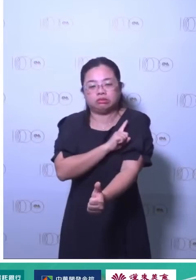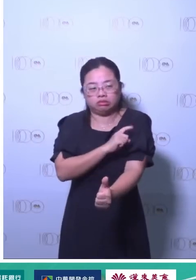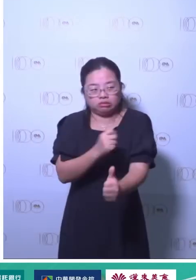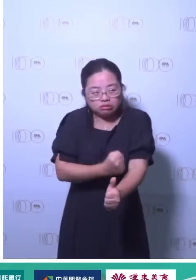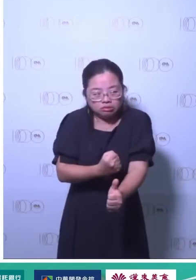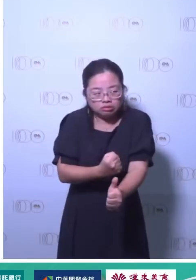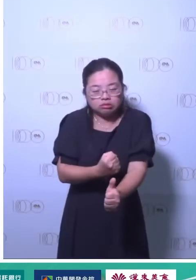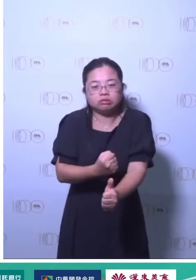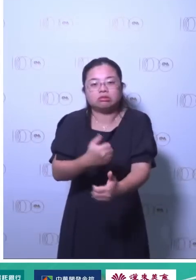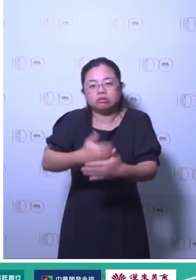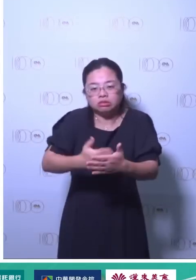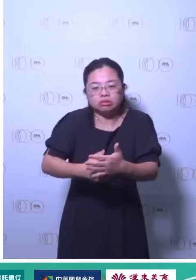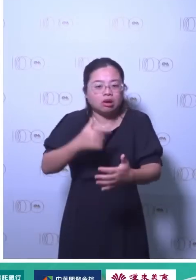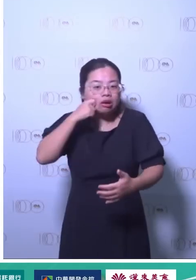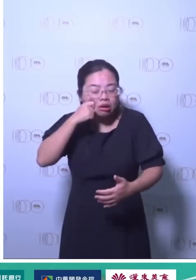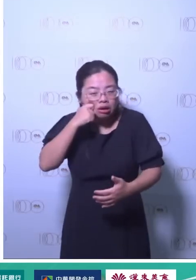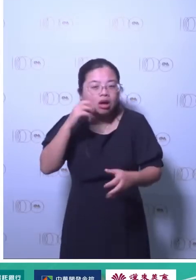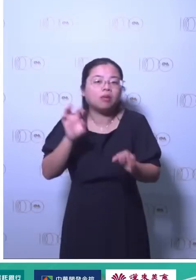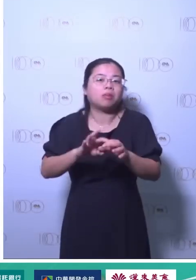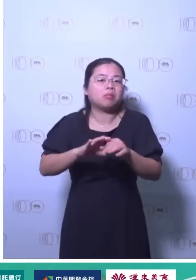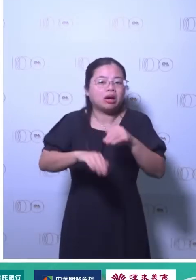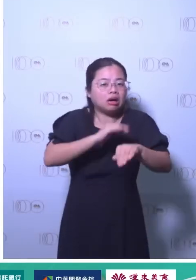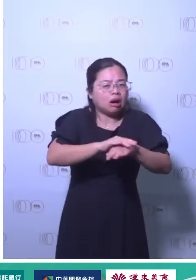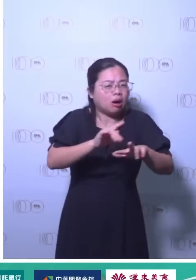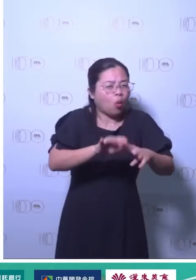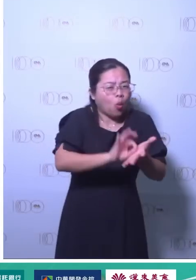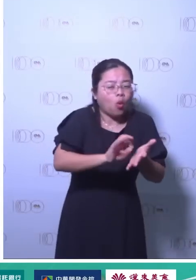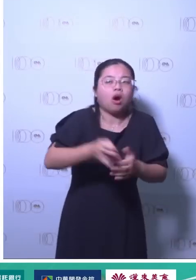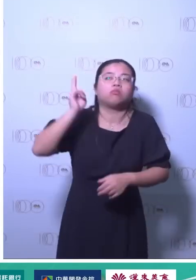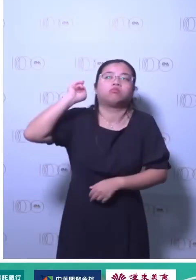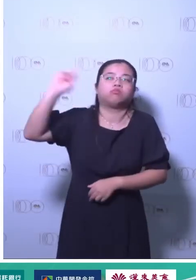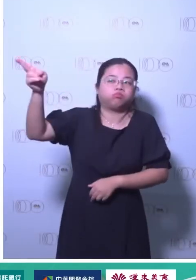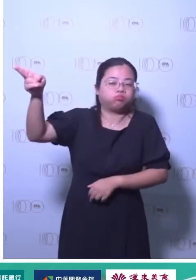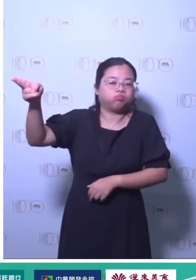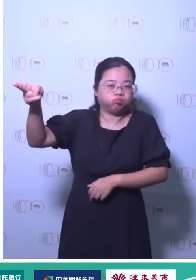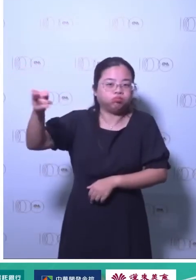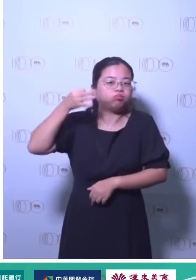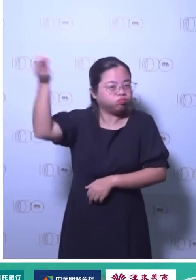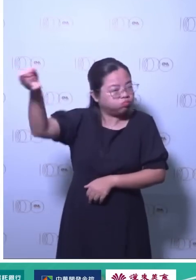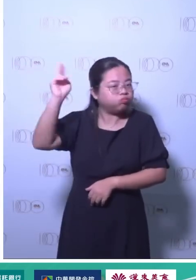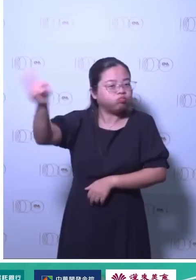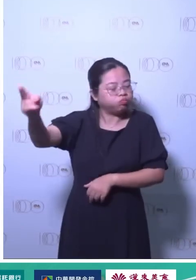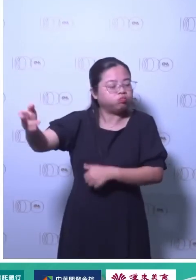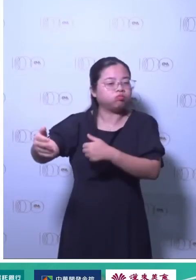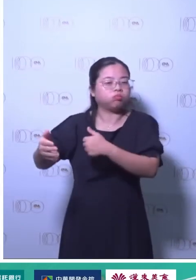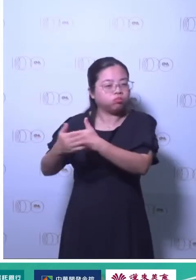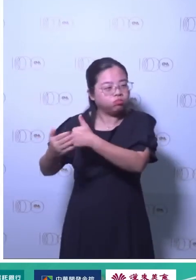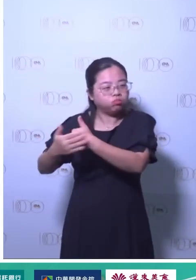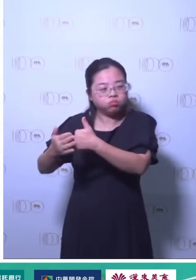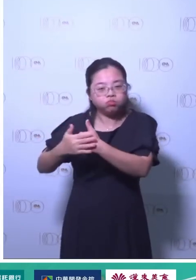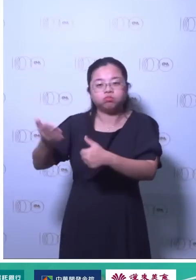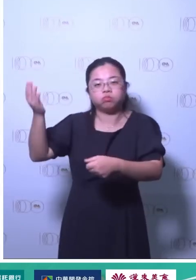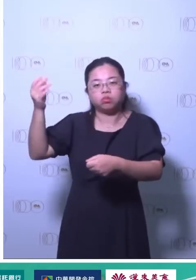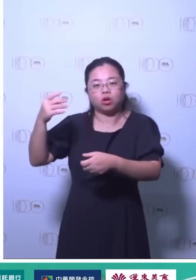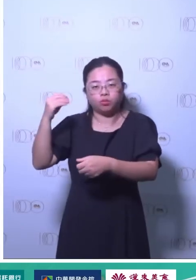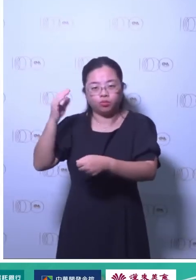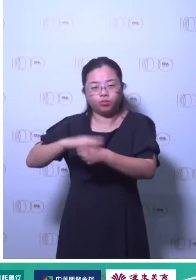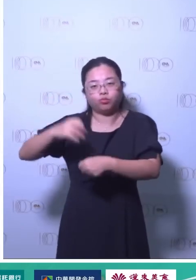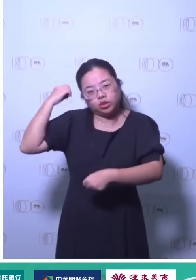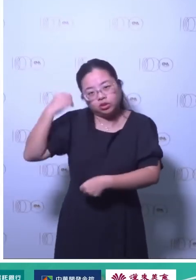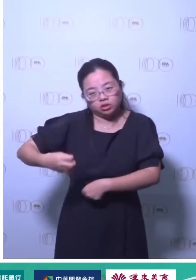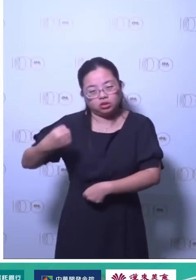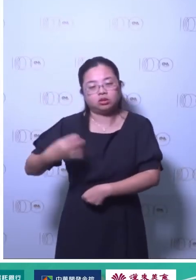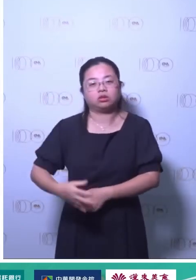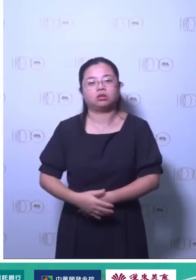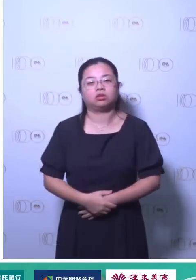这件事它为什么可以运作因为它的关键是全球那个量要控制住它不是在讲个别自己要减多少是你尽